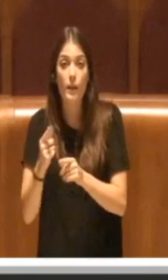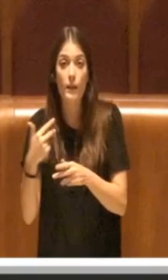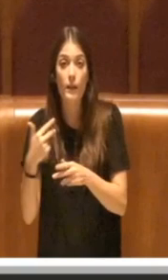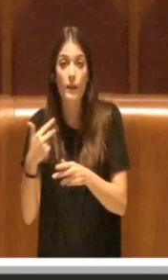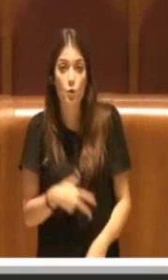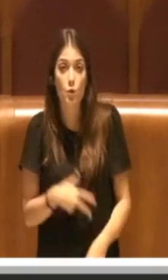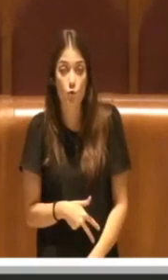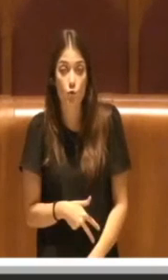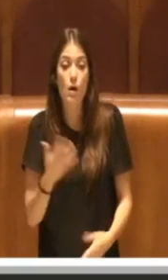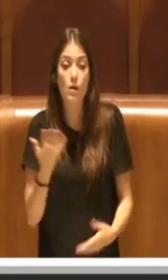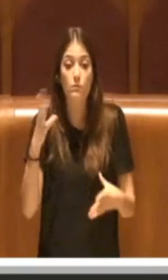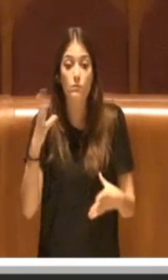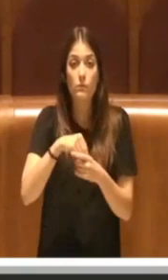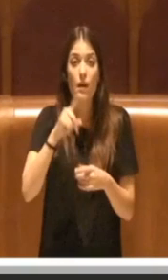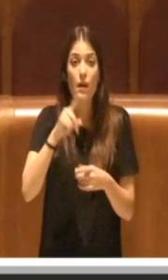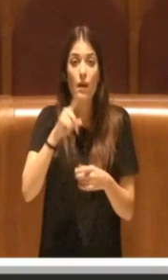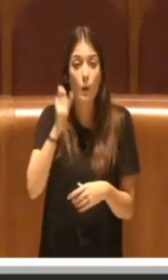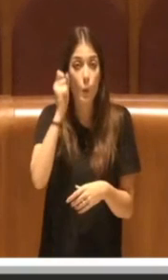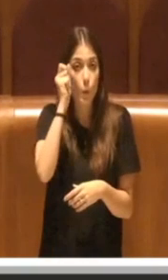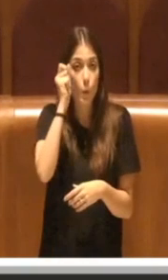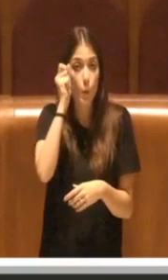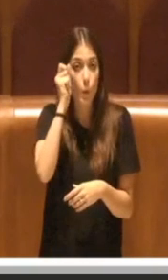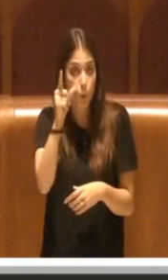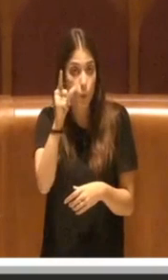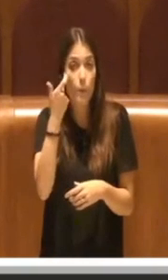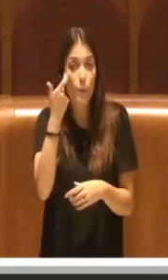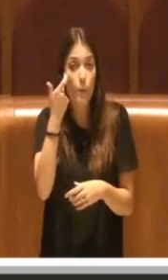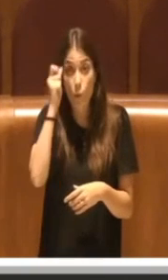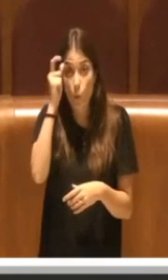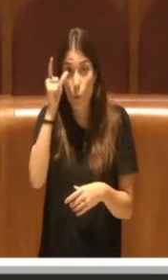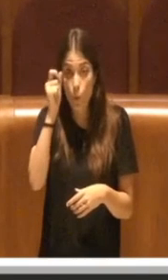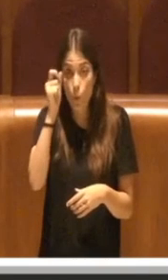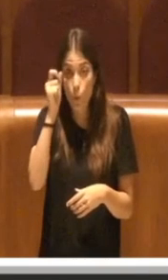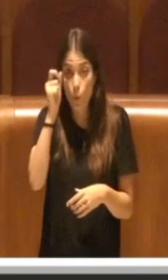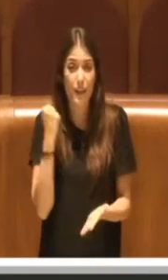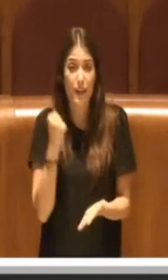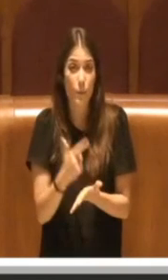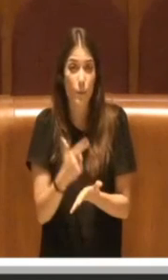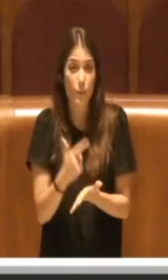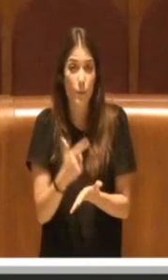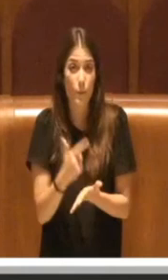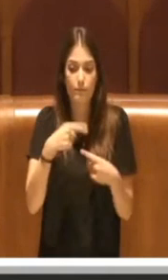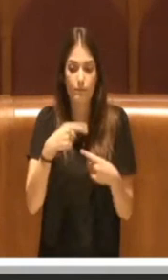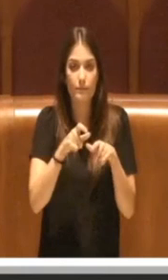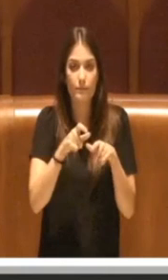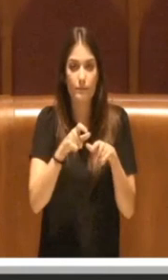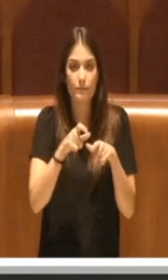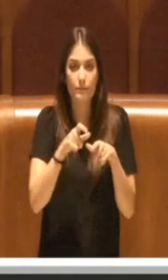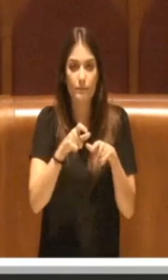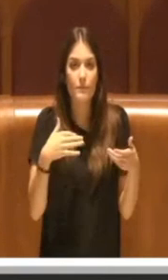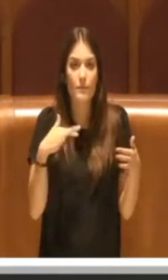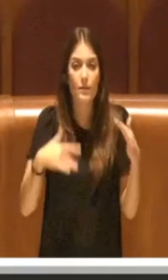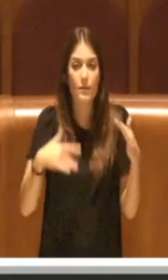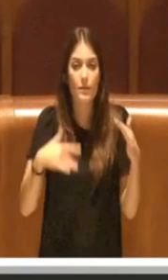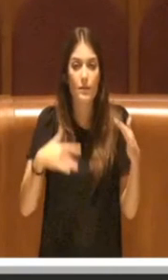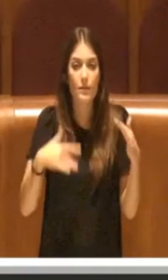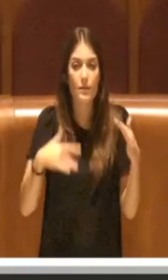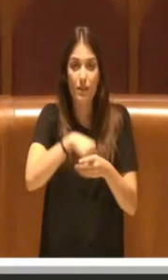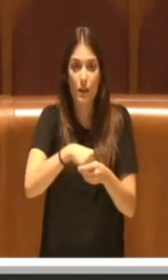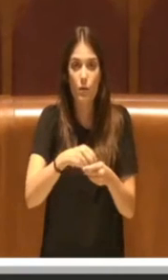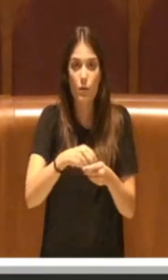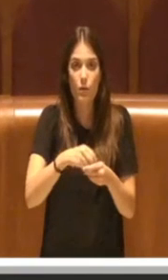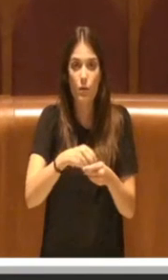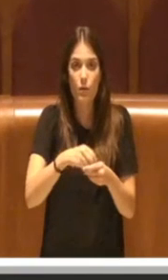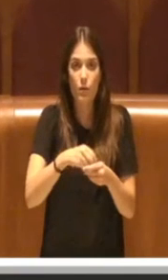parte relativa alla cultura, perché la cultura è molto importante per il sociale all'interno della nostra città.